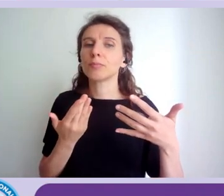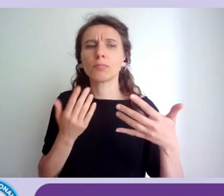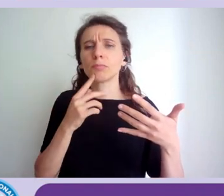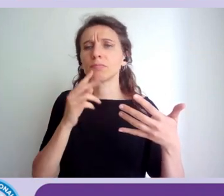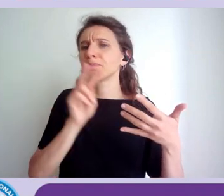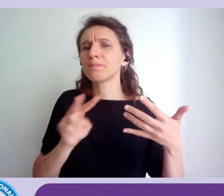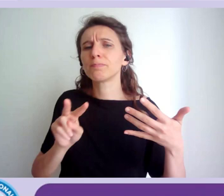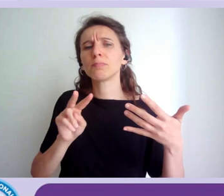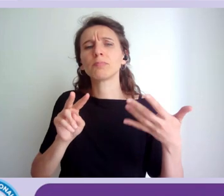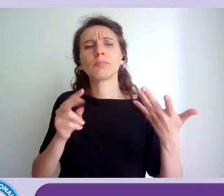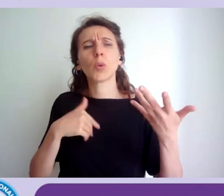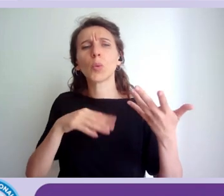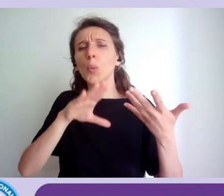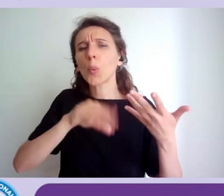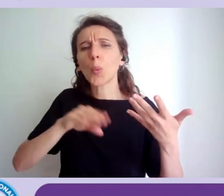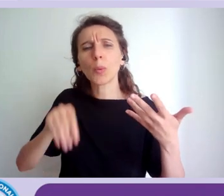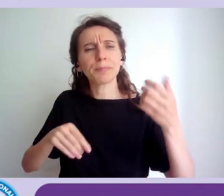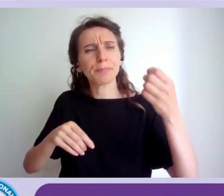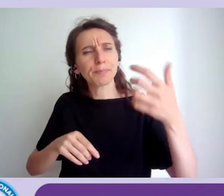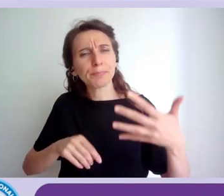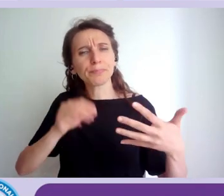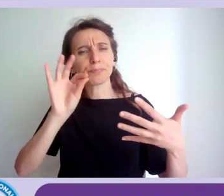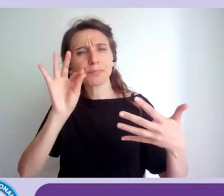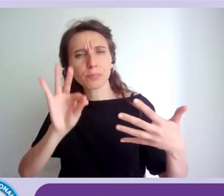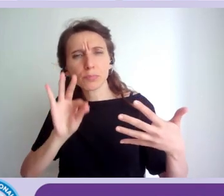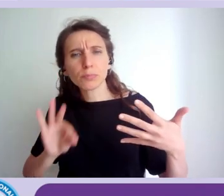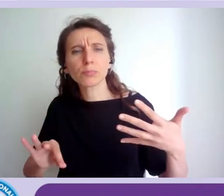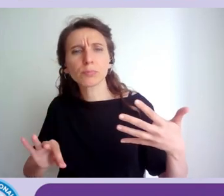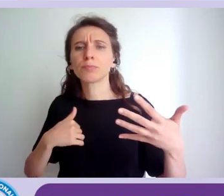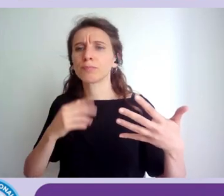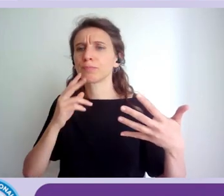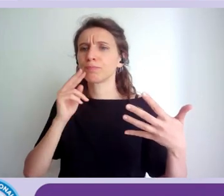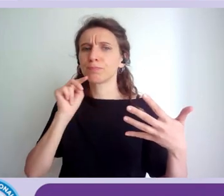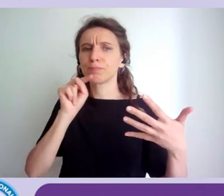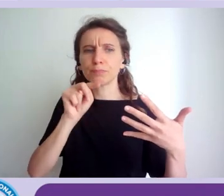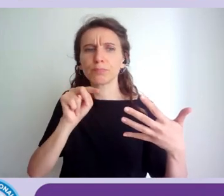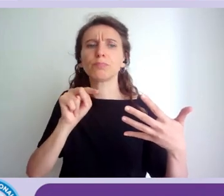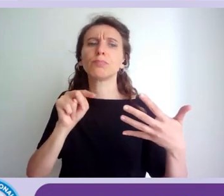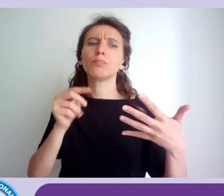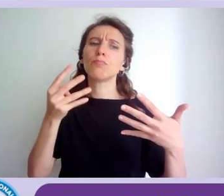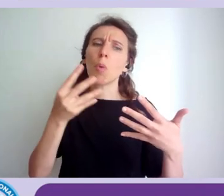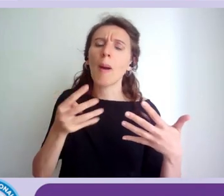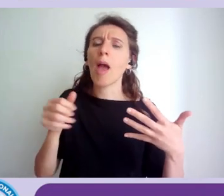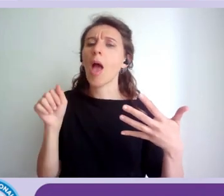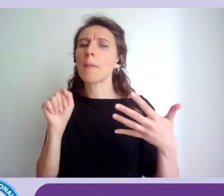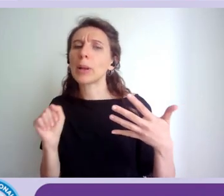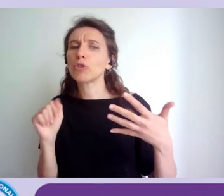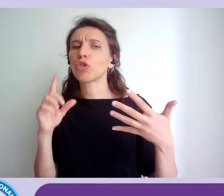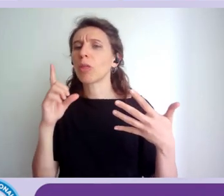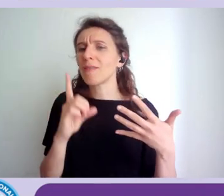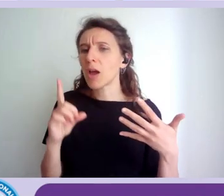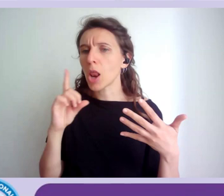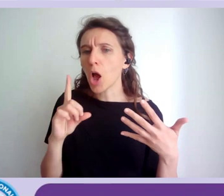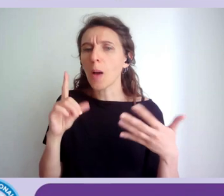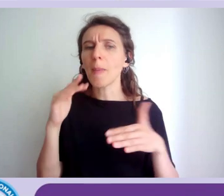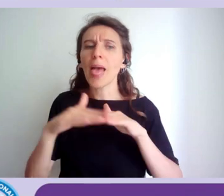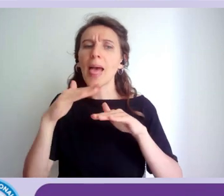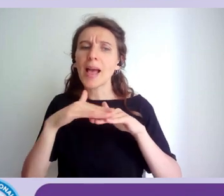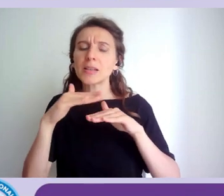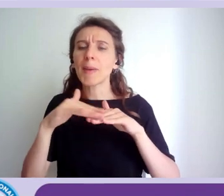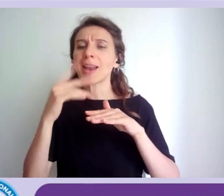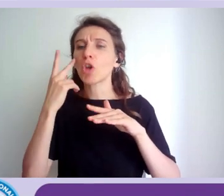specialist information architect digital strategic planner il mobile application developer l'esperto di realtà